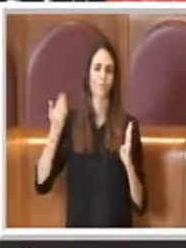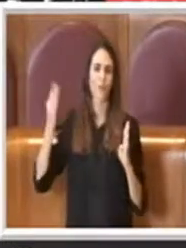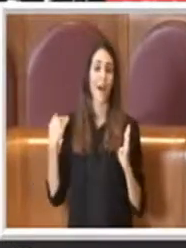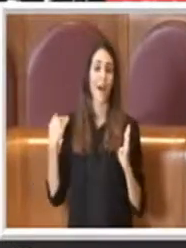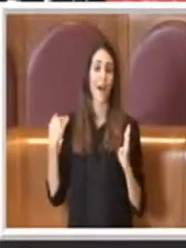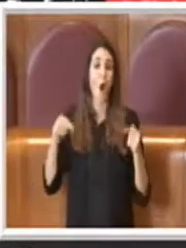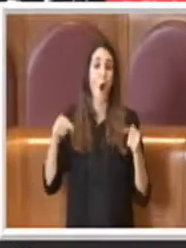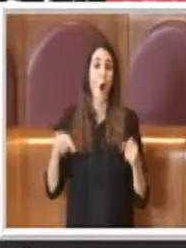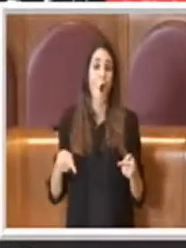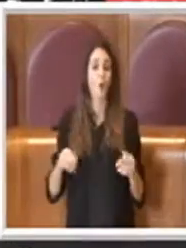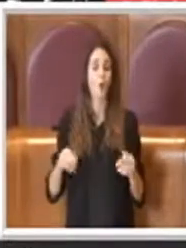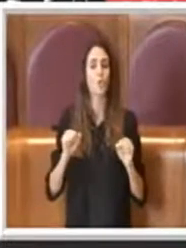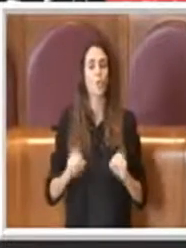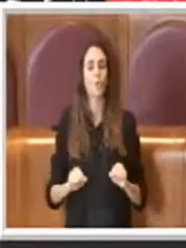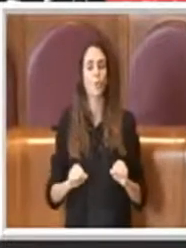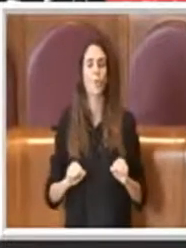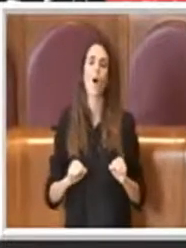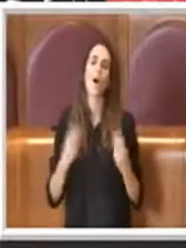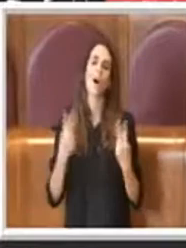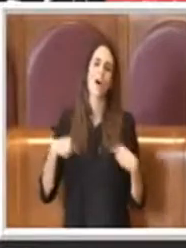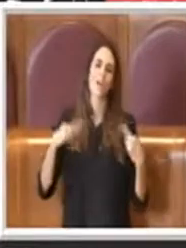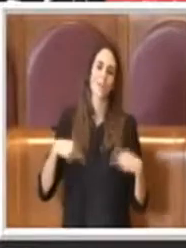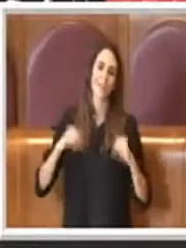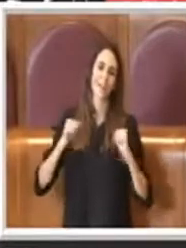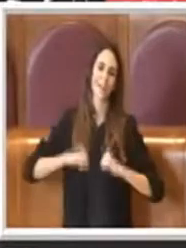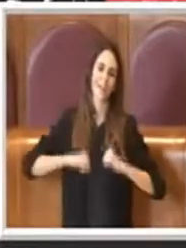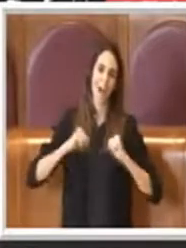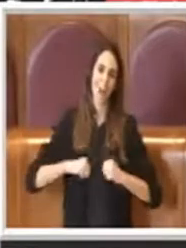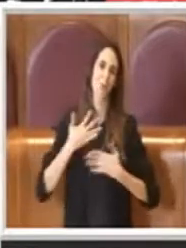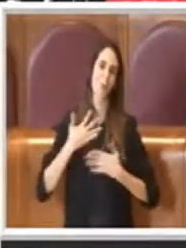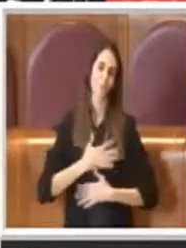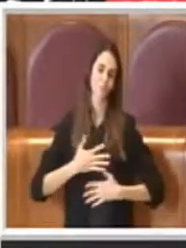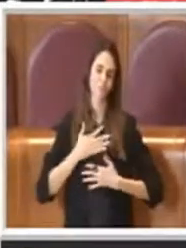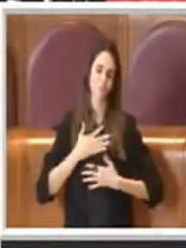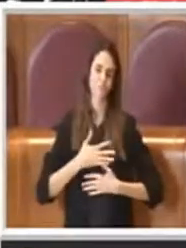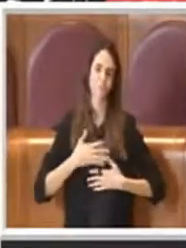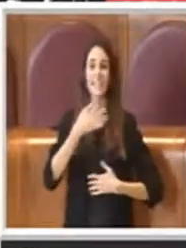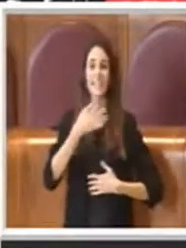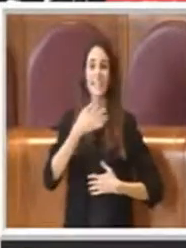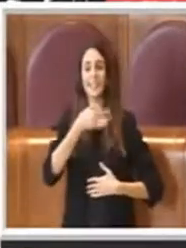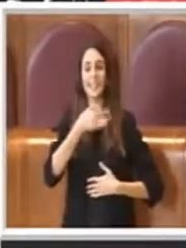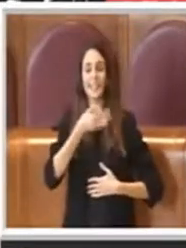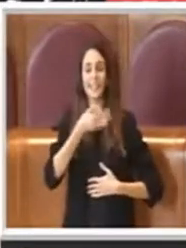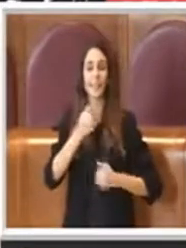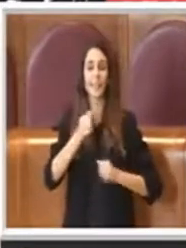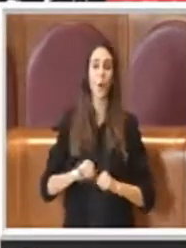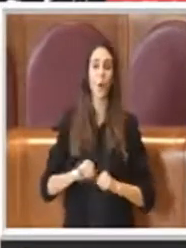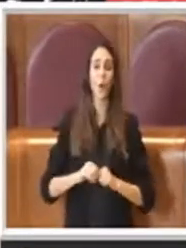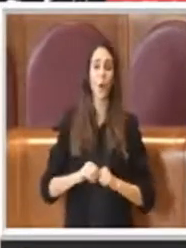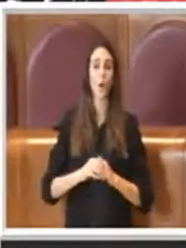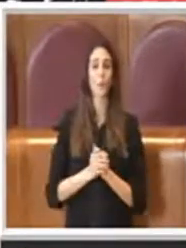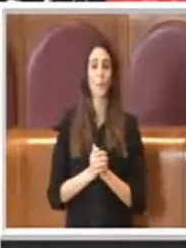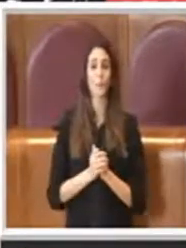svolgersi nel miglior modo possibile. possa cioè essere